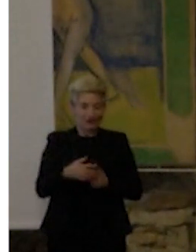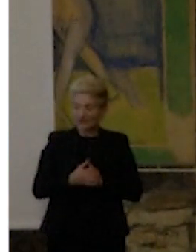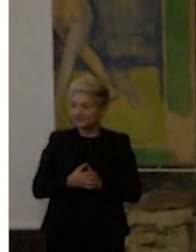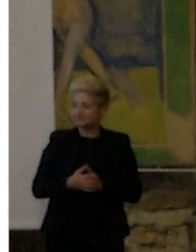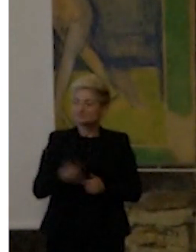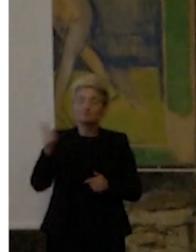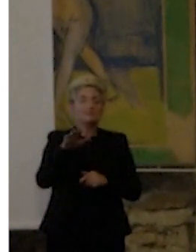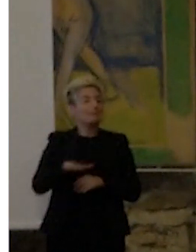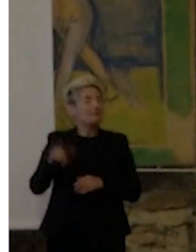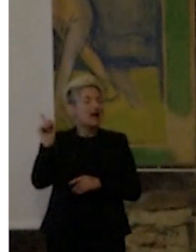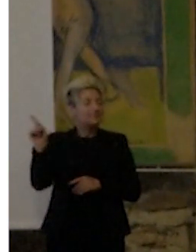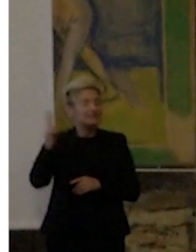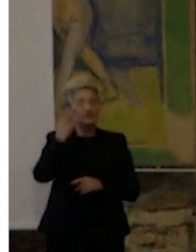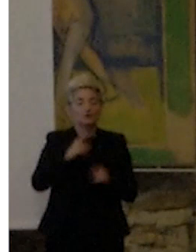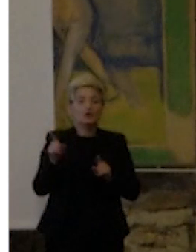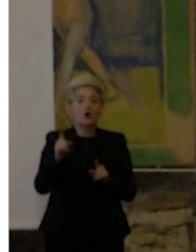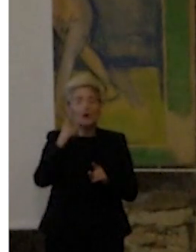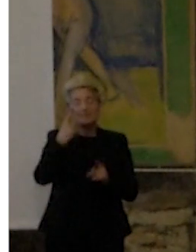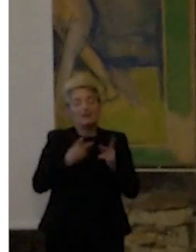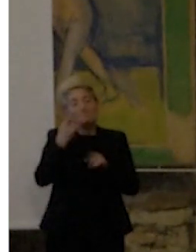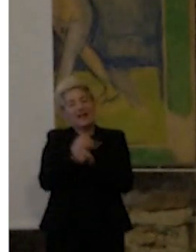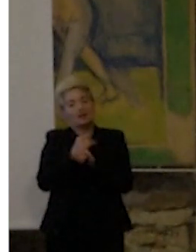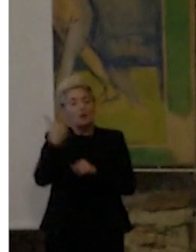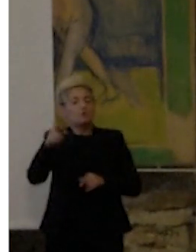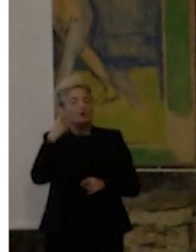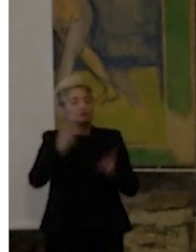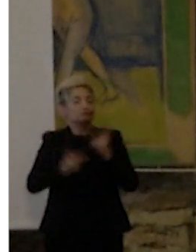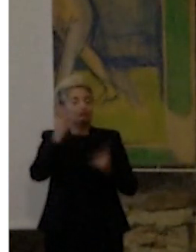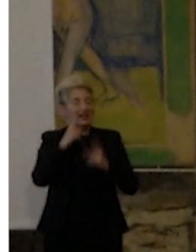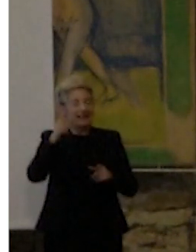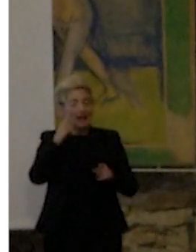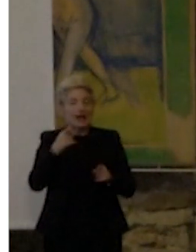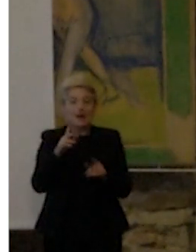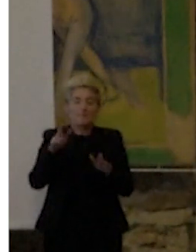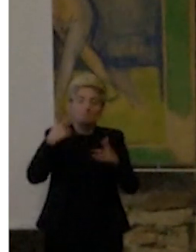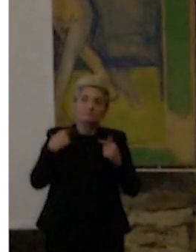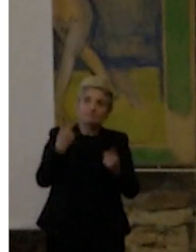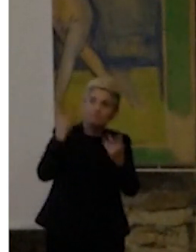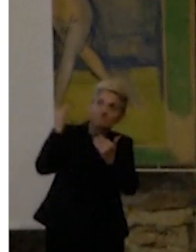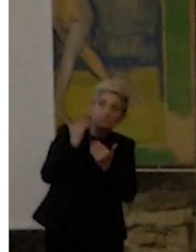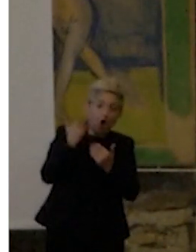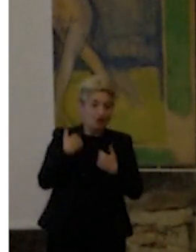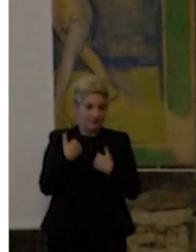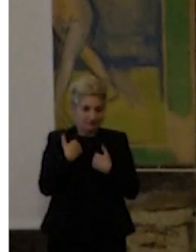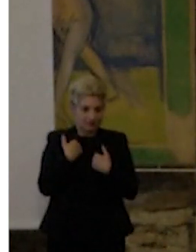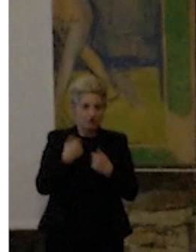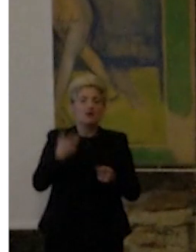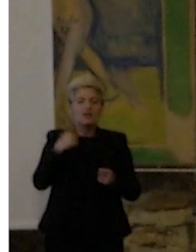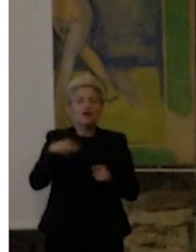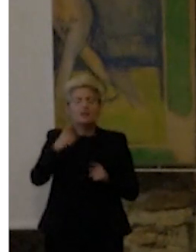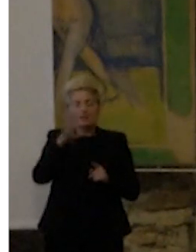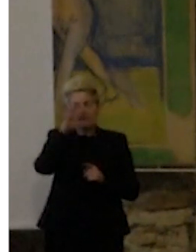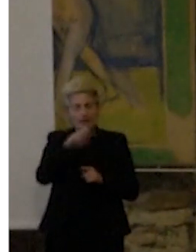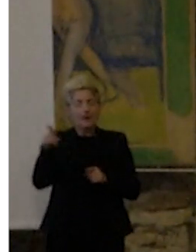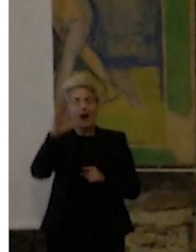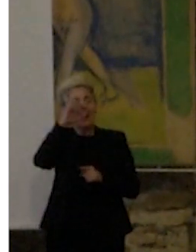bambina ha una particolarità. Cerca protezione. Dopo qualche seduta, dopo diversi laboratori che abbiamo fatto con lei, abbiamo capito come